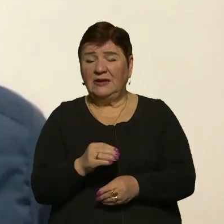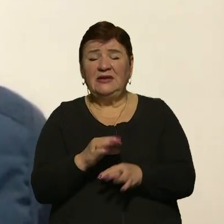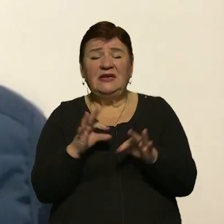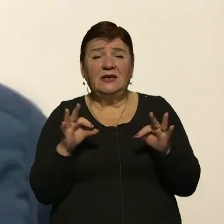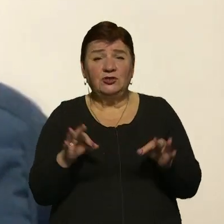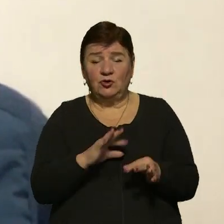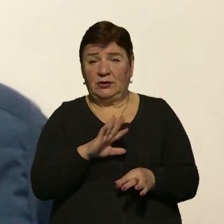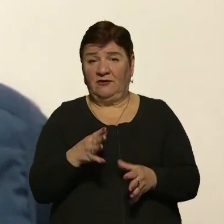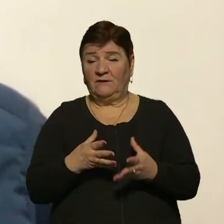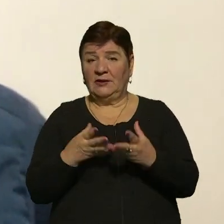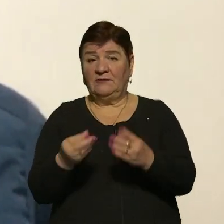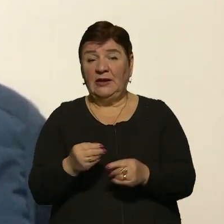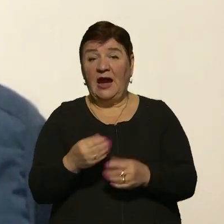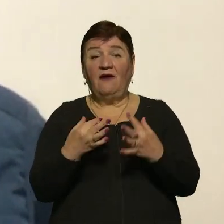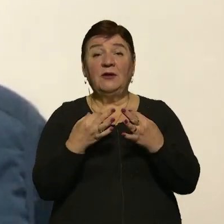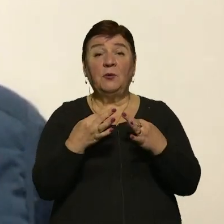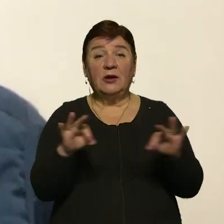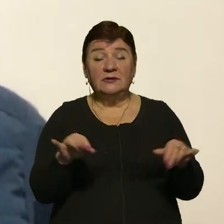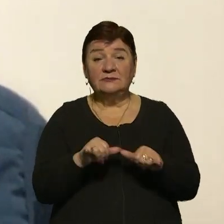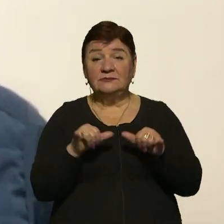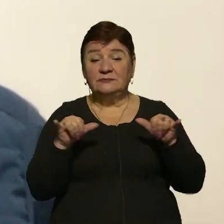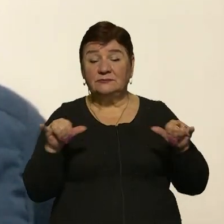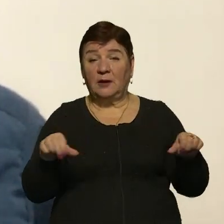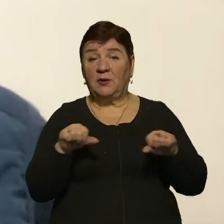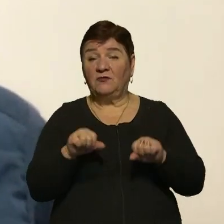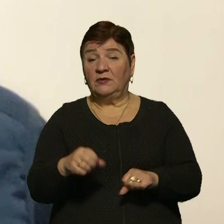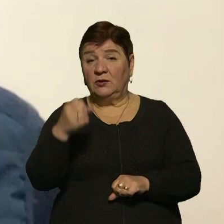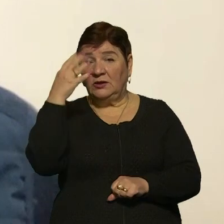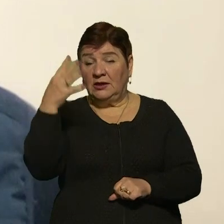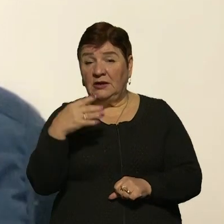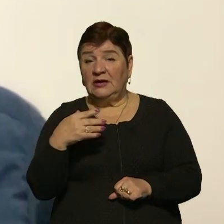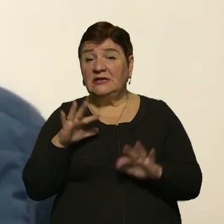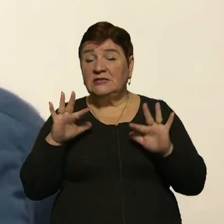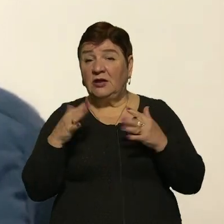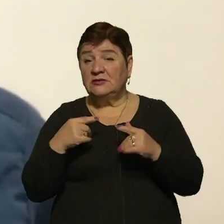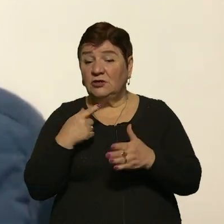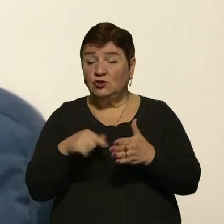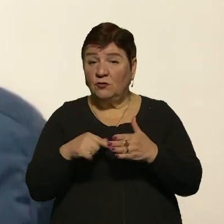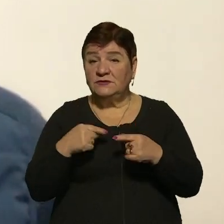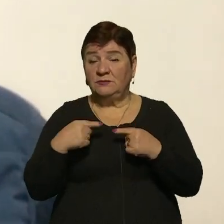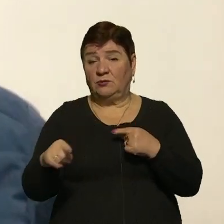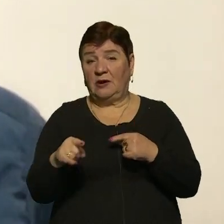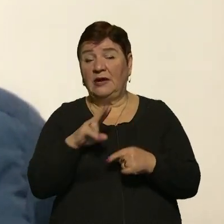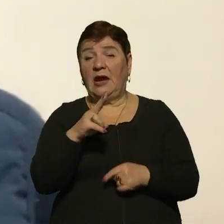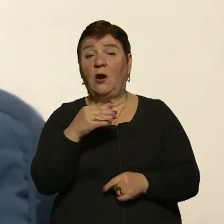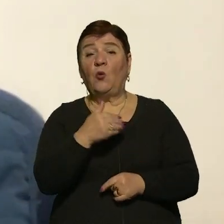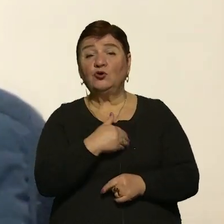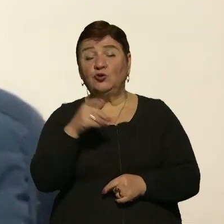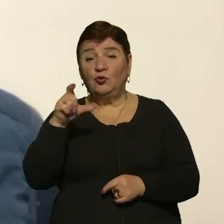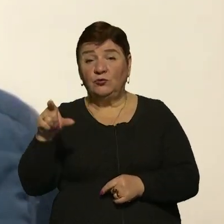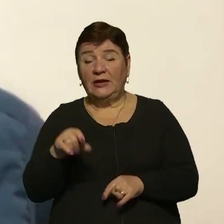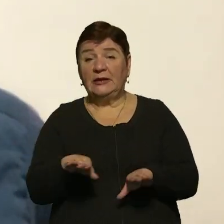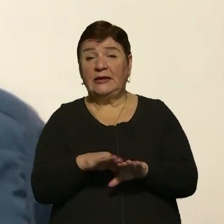що не впливали. А в демократичних, розвинутих, правових культурах там ж ситуація зовсім інакша. Як хочуть люди, так потім роблять